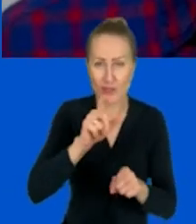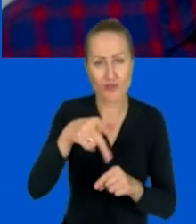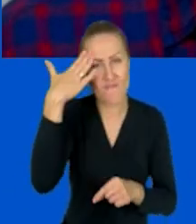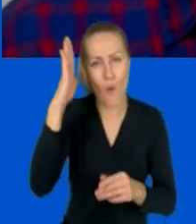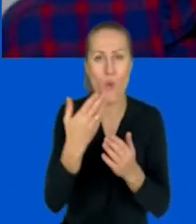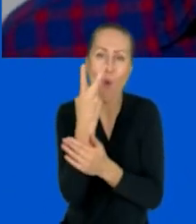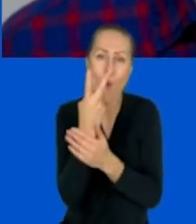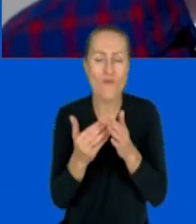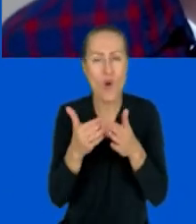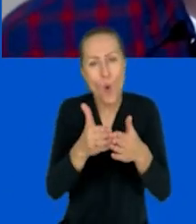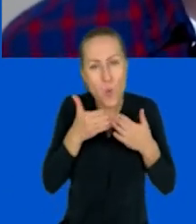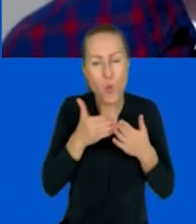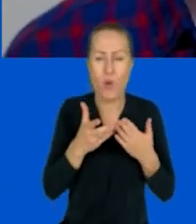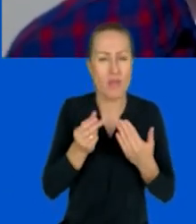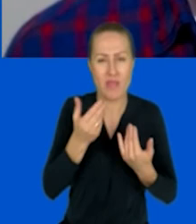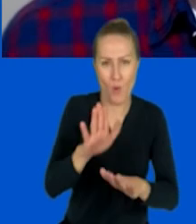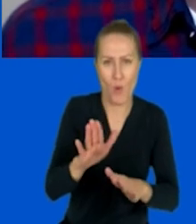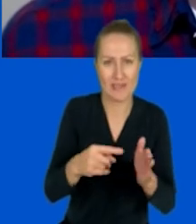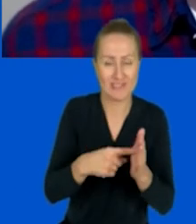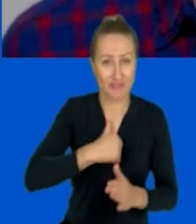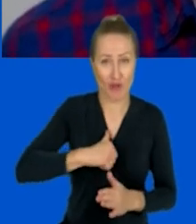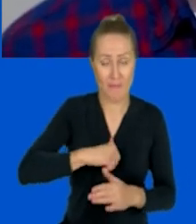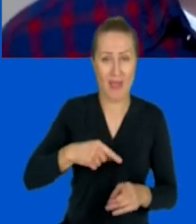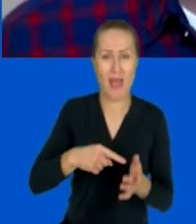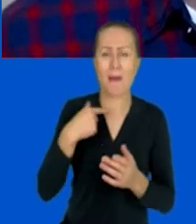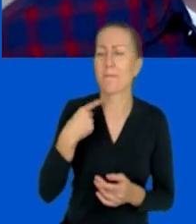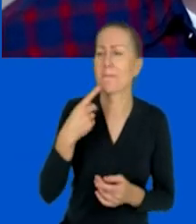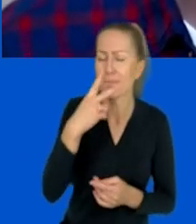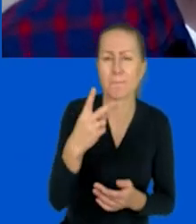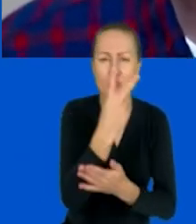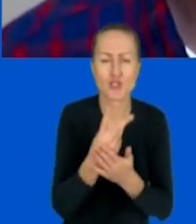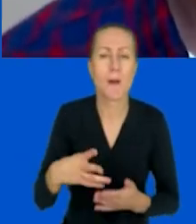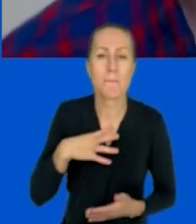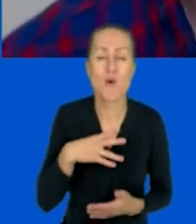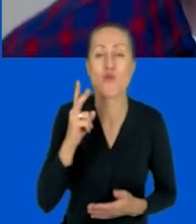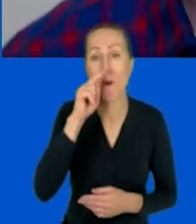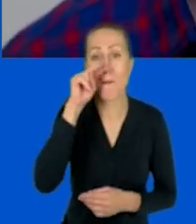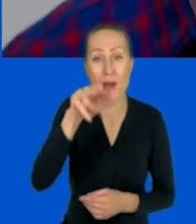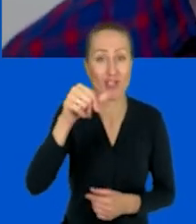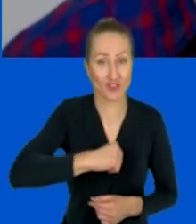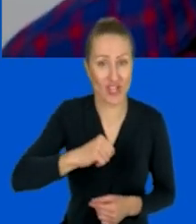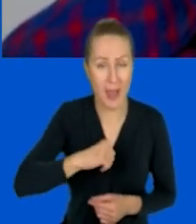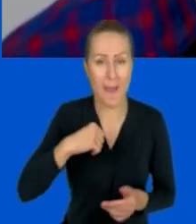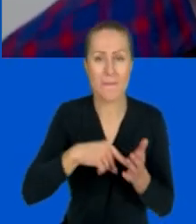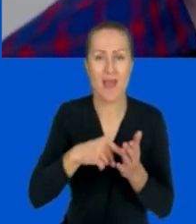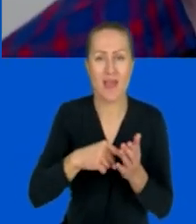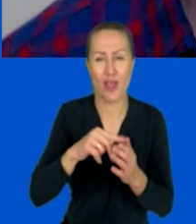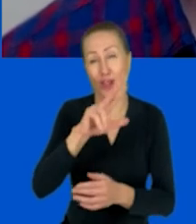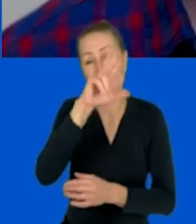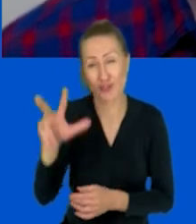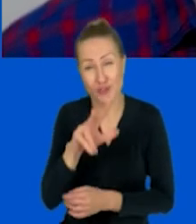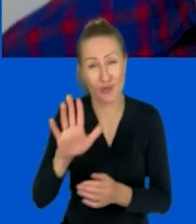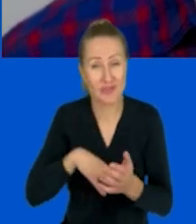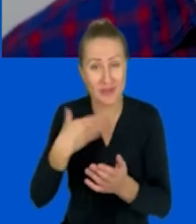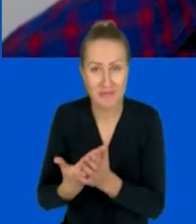swój wizerunek przed sobą samą? Pytam dlatego, że czytaliśmy jakiś czas temu, że jak się patrzy na siebie przez trzy godziny, dajmy na to,